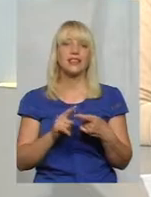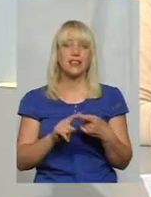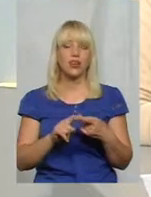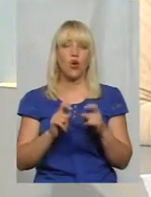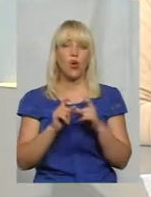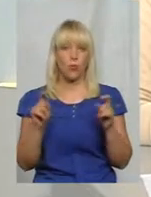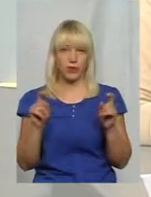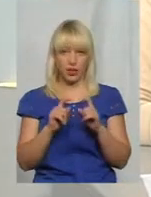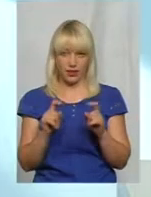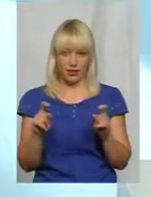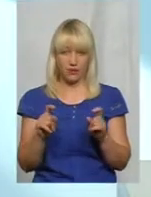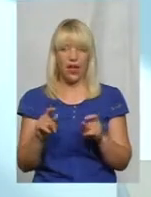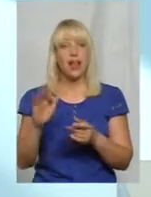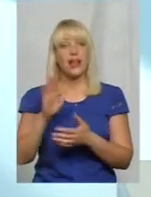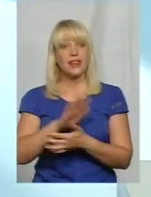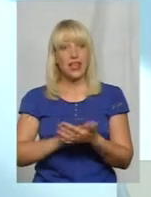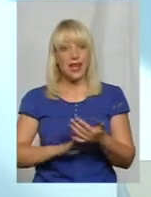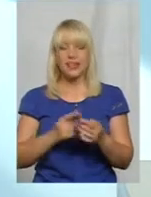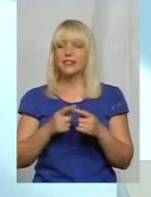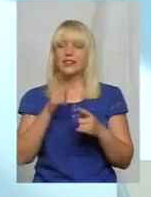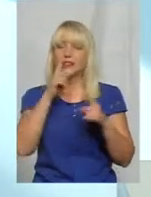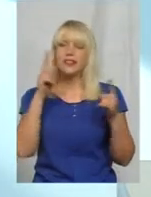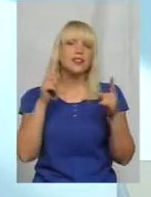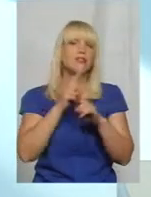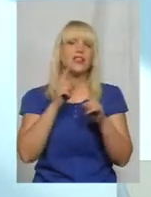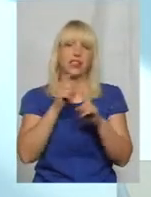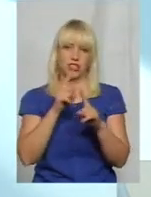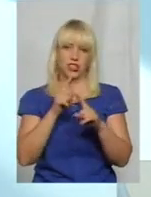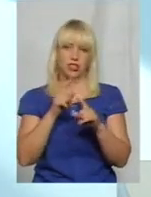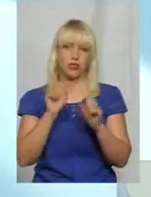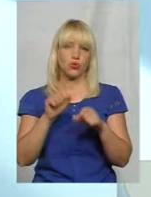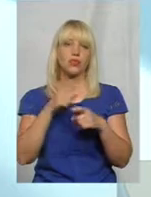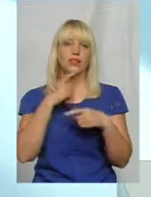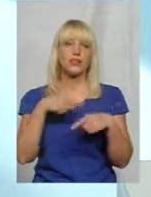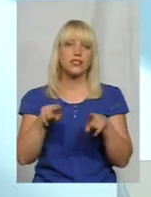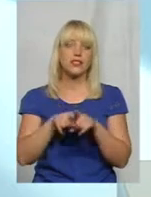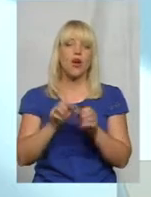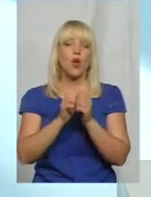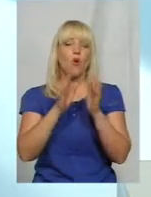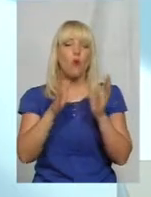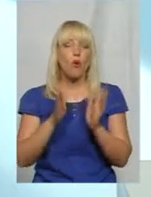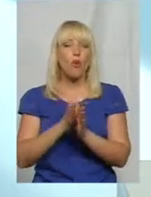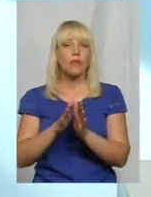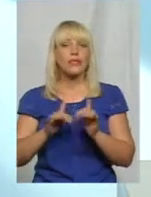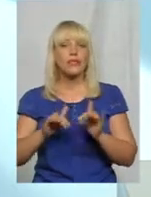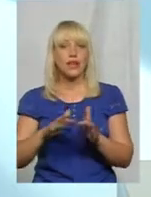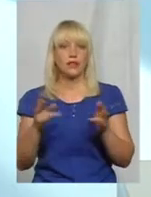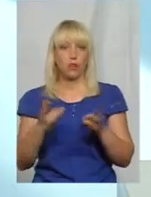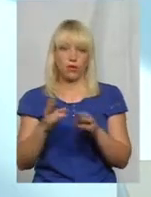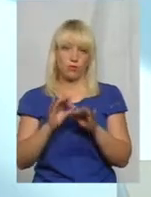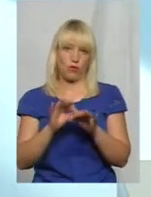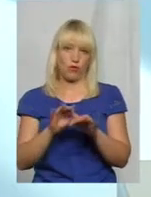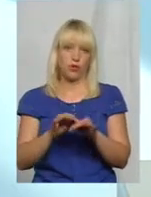Далі, але це невеличкий такий, можна сказати, комплекс заходів, які потрібно проводити.